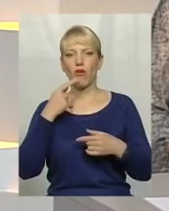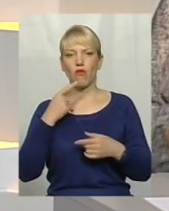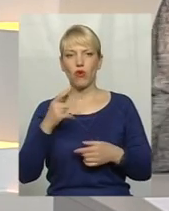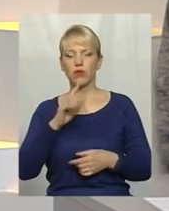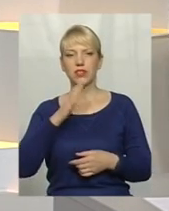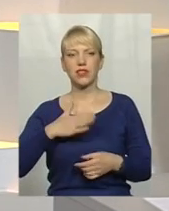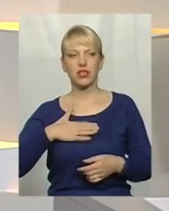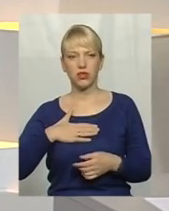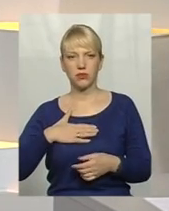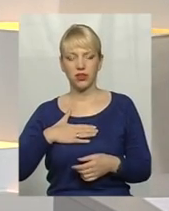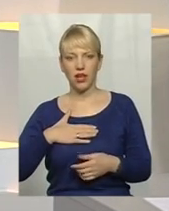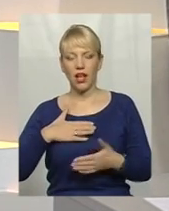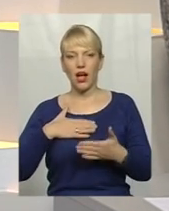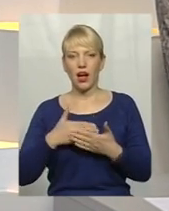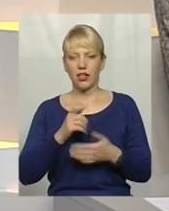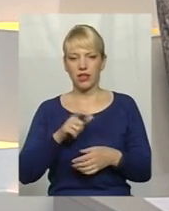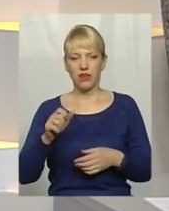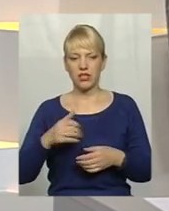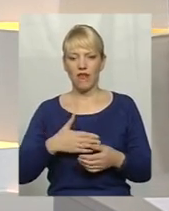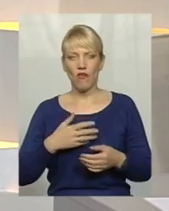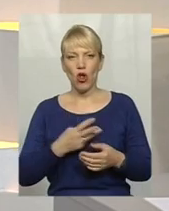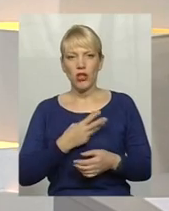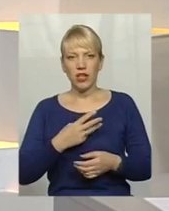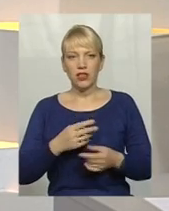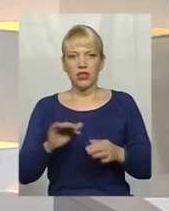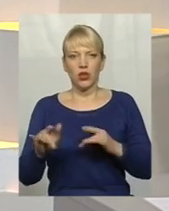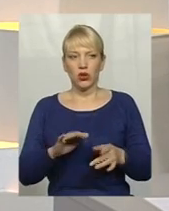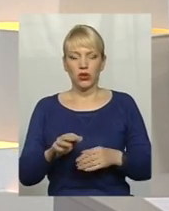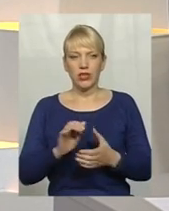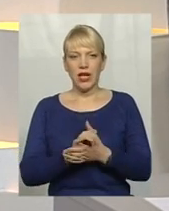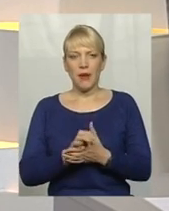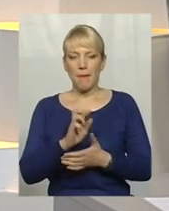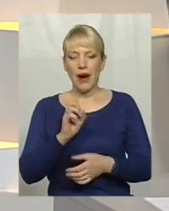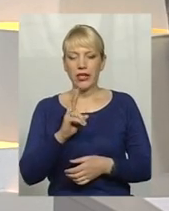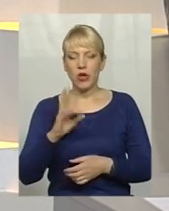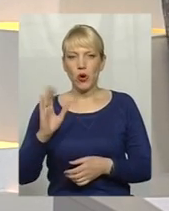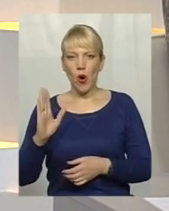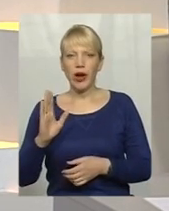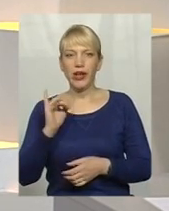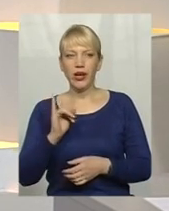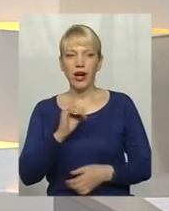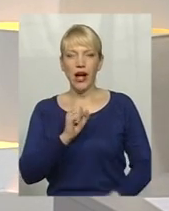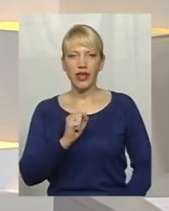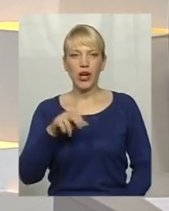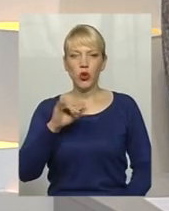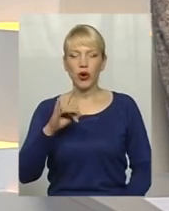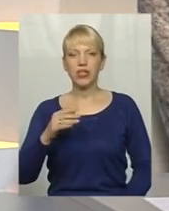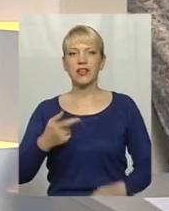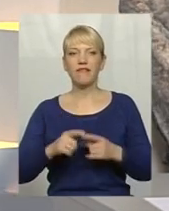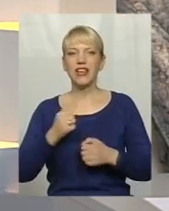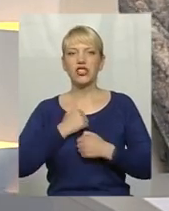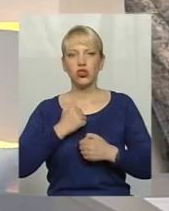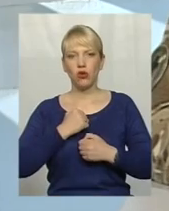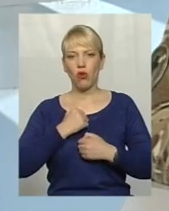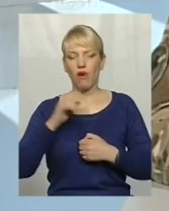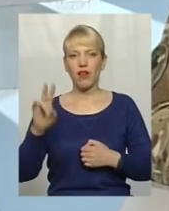нашими активістами волонтерського руху. Знайомтеся, Тетяна Баско та Андрій Дурдас, військовий капелан. Доброго